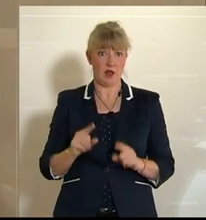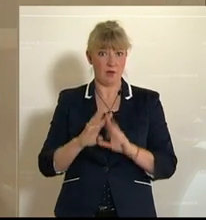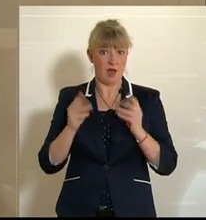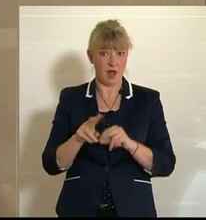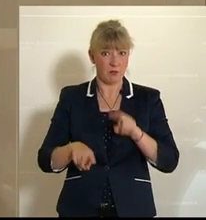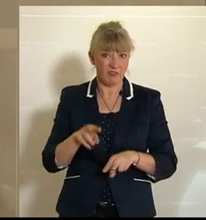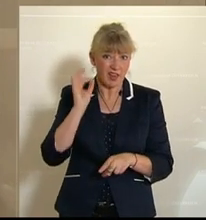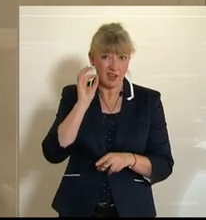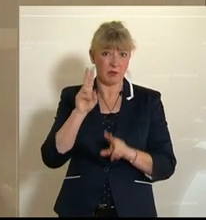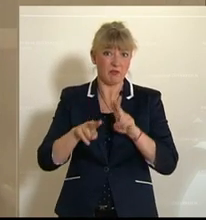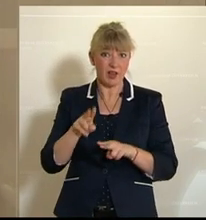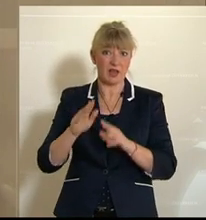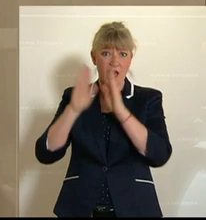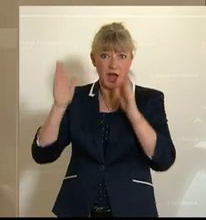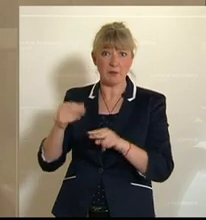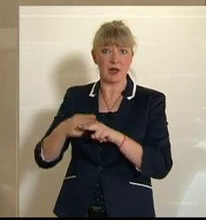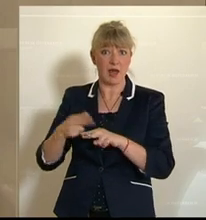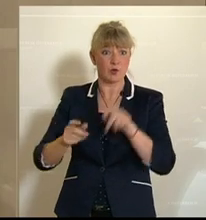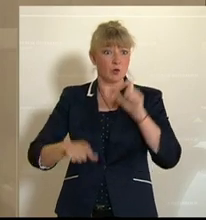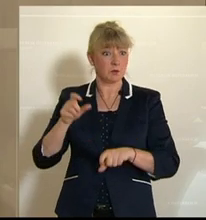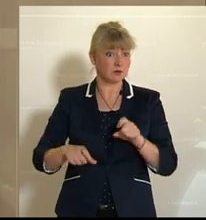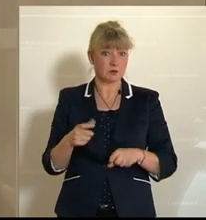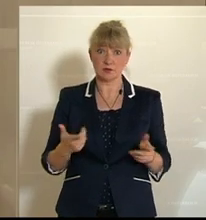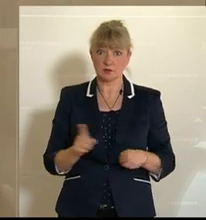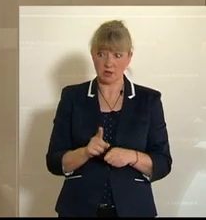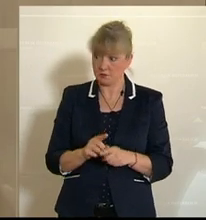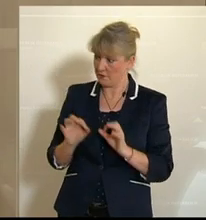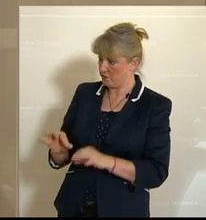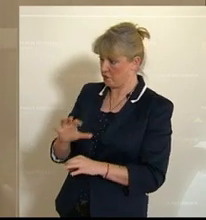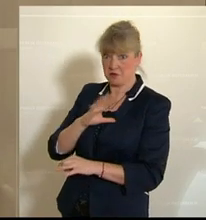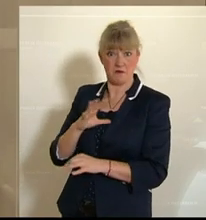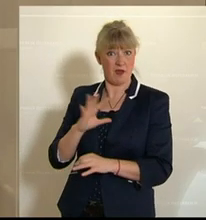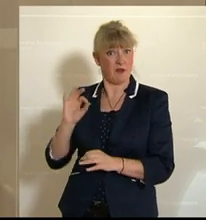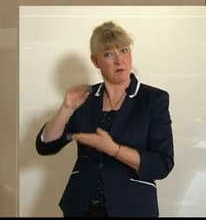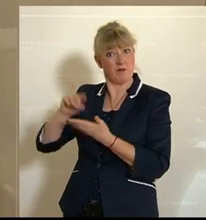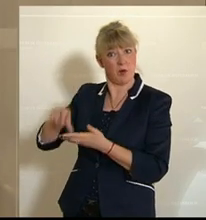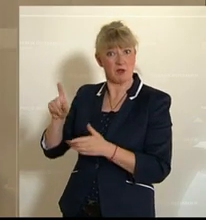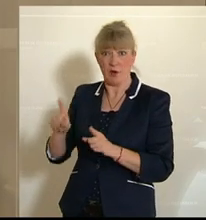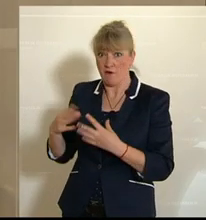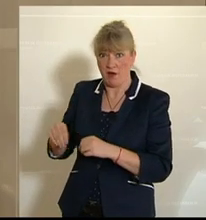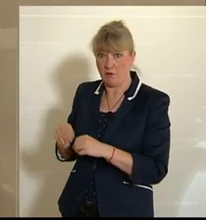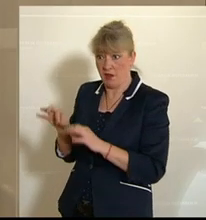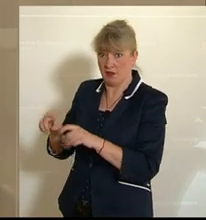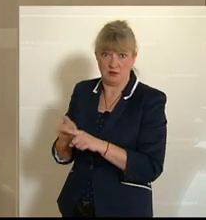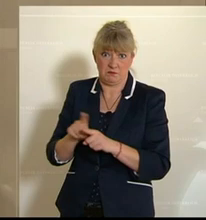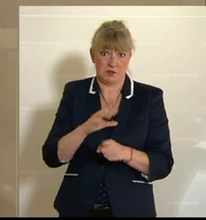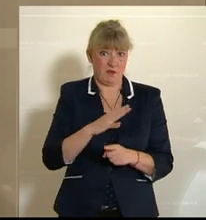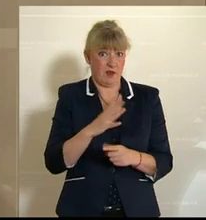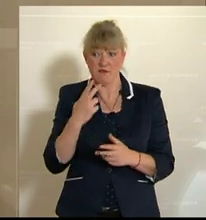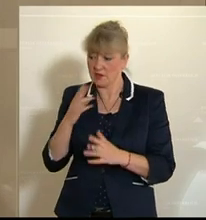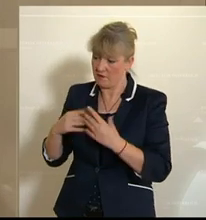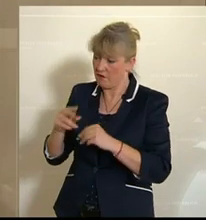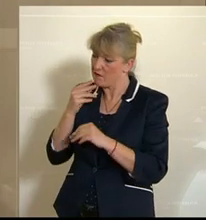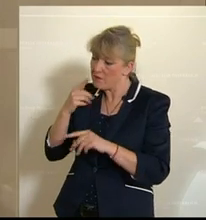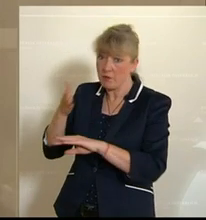Pflegerinnen in den Heimen und das Reinigungspersonal stellen die gleiche Gefahr für die Bewohner dar, wie die Angehörigen, die ihre Leute besuchen